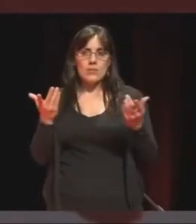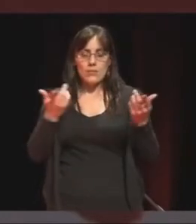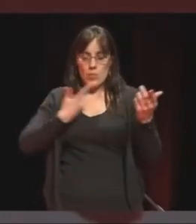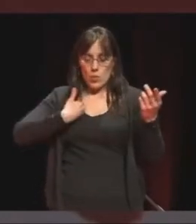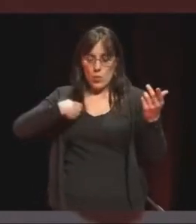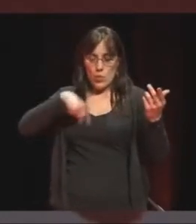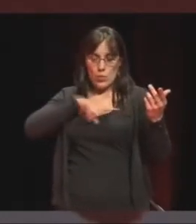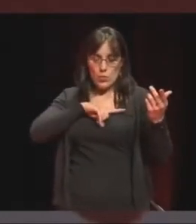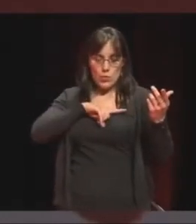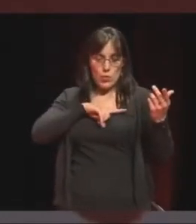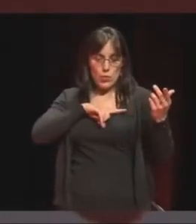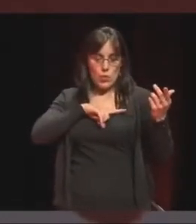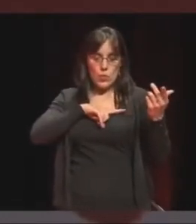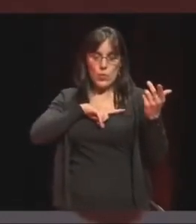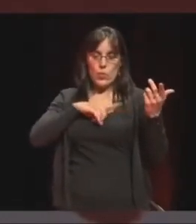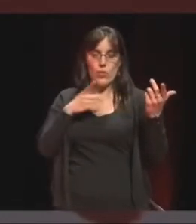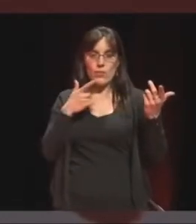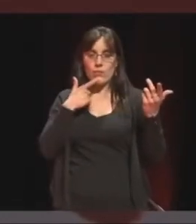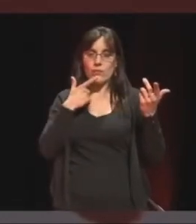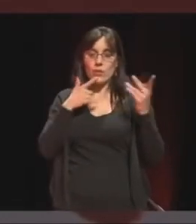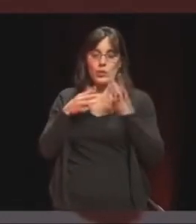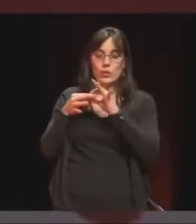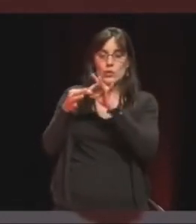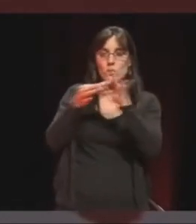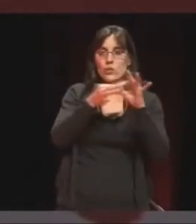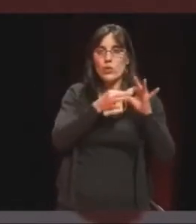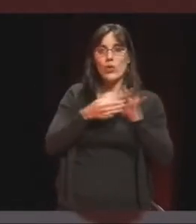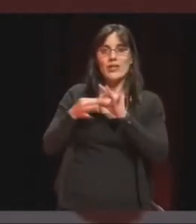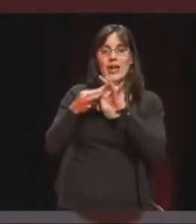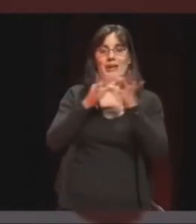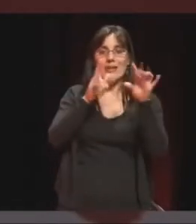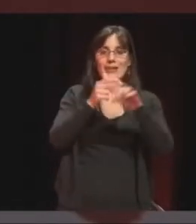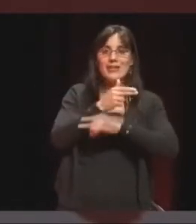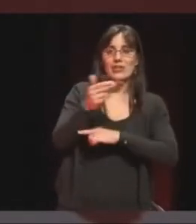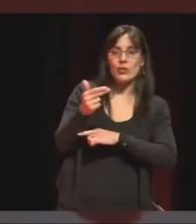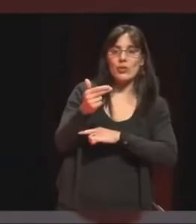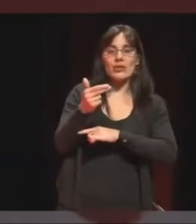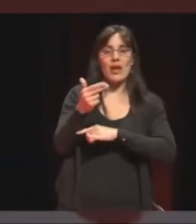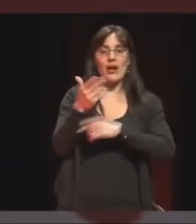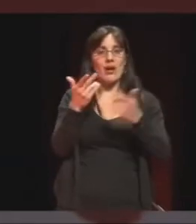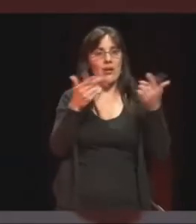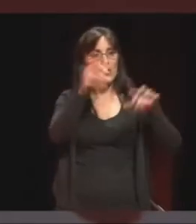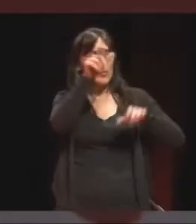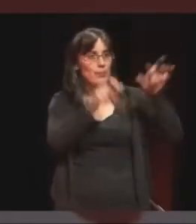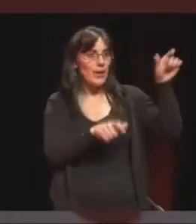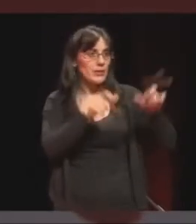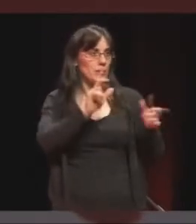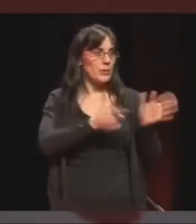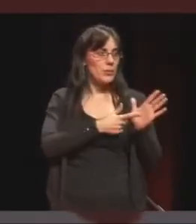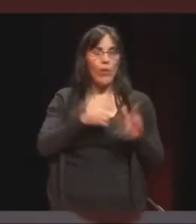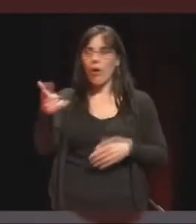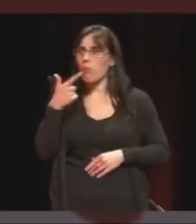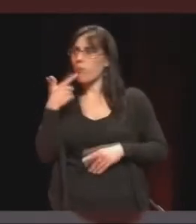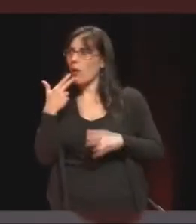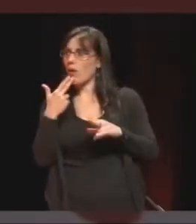appelons les bénéficiaires de la solidarité nationale. Non, il'y a pas d'assister dans ce pays, en tout cas pas là où vous croyez.